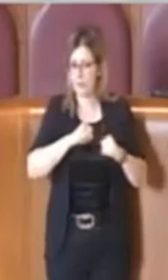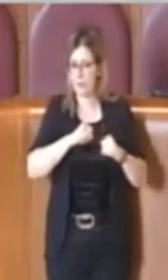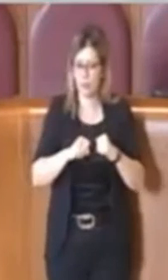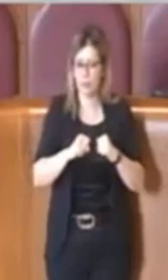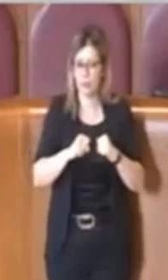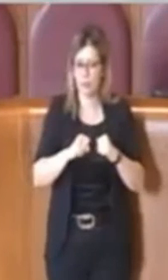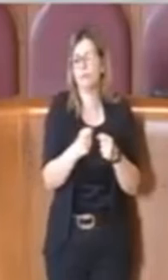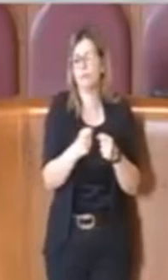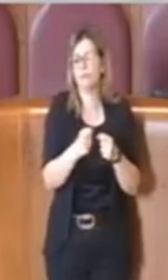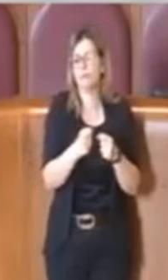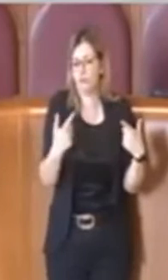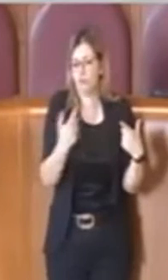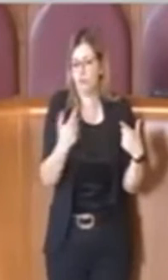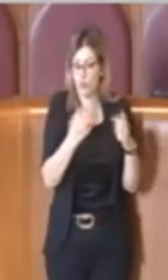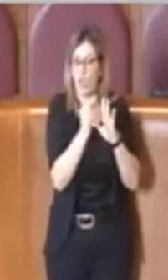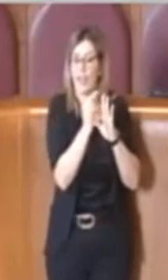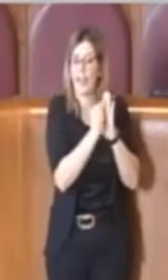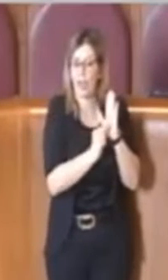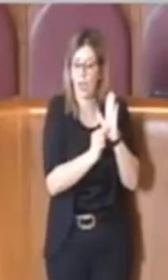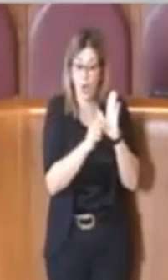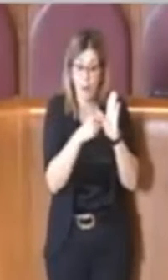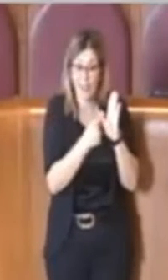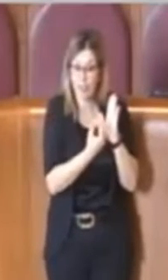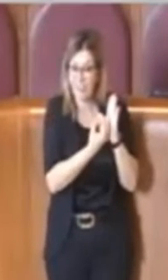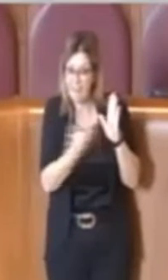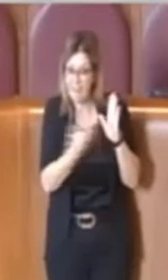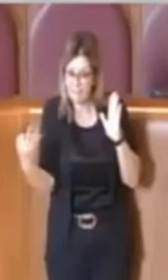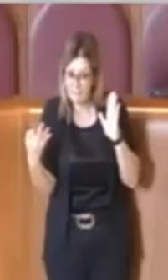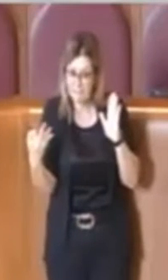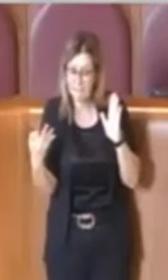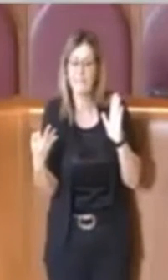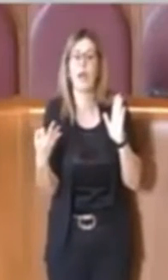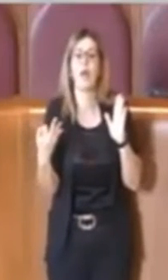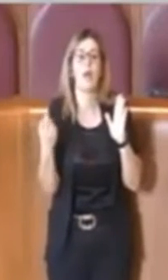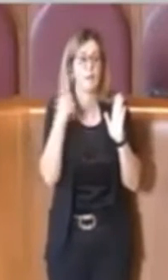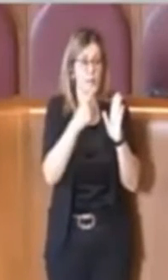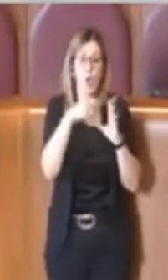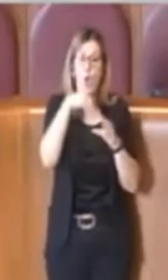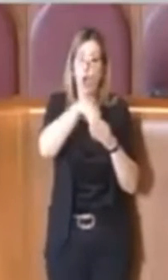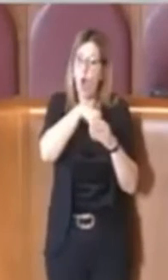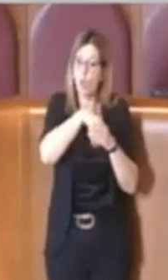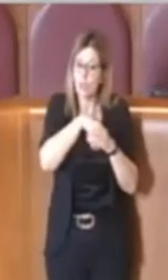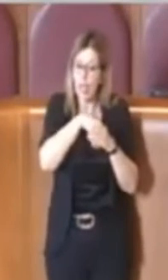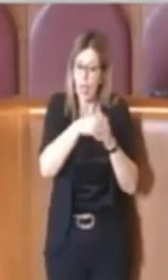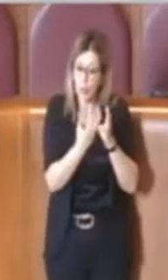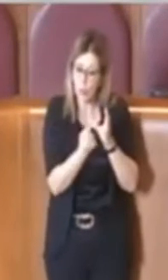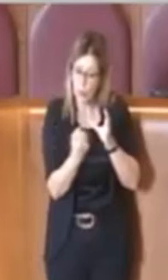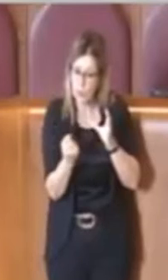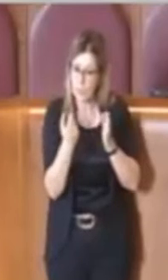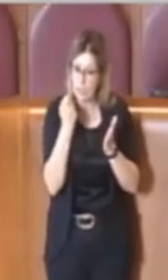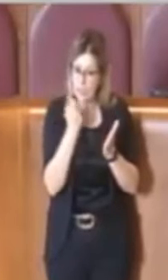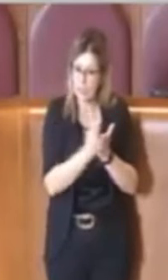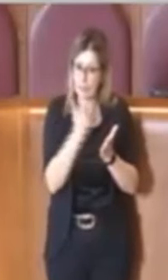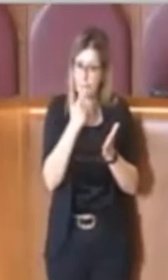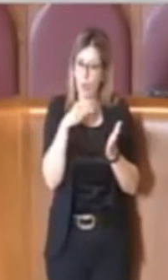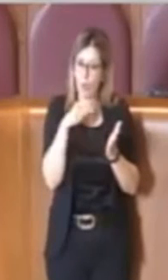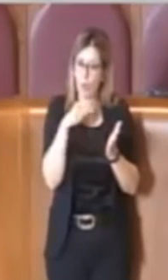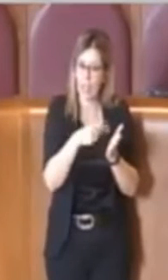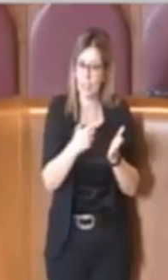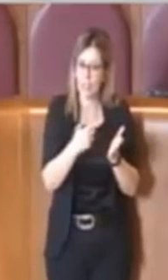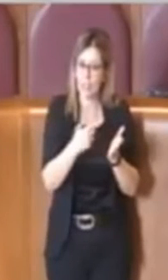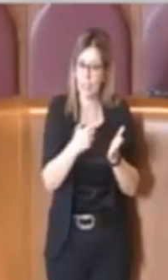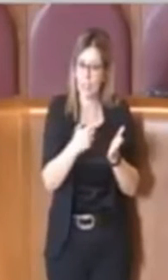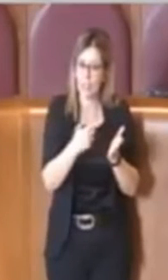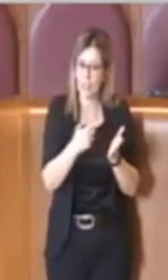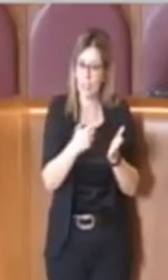città, quindi quando sono redatti bene e quando hanno dei contenuti importanti servono proprio per far